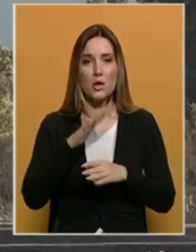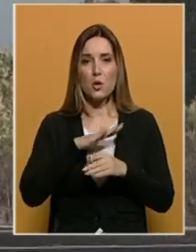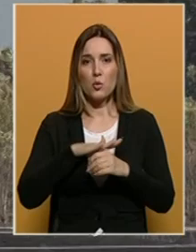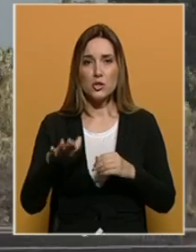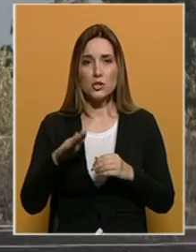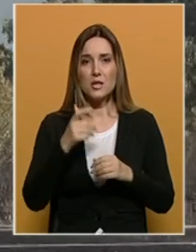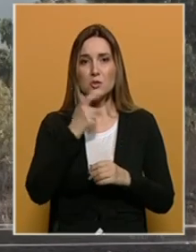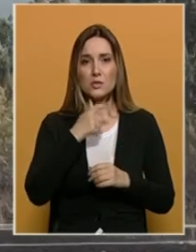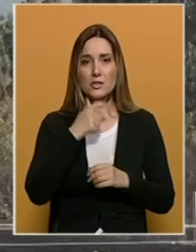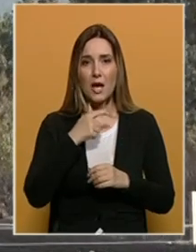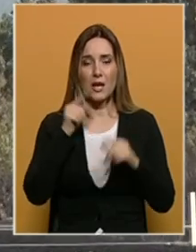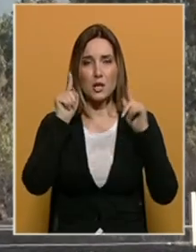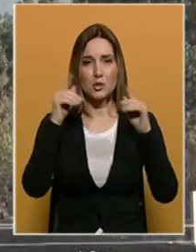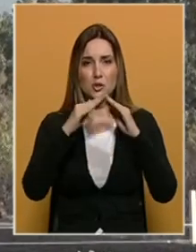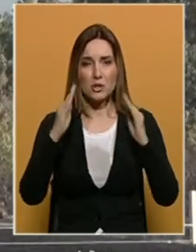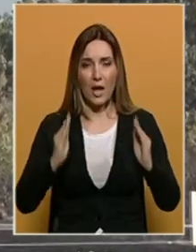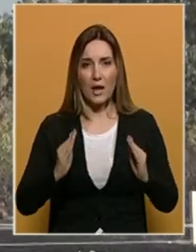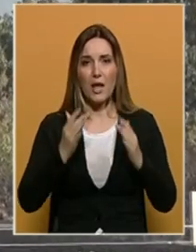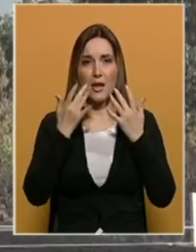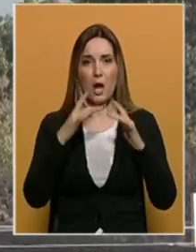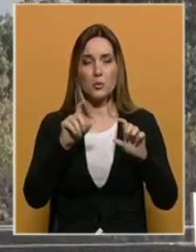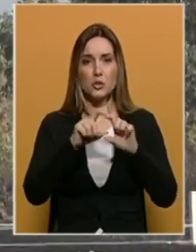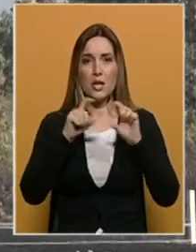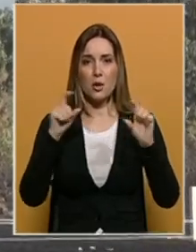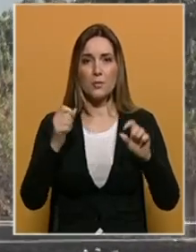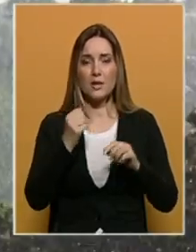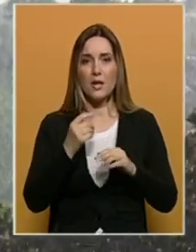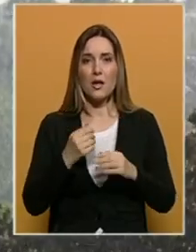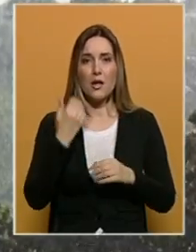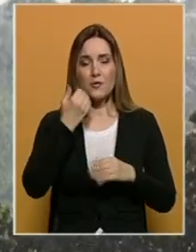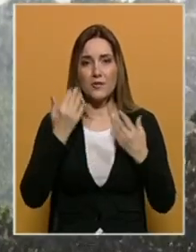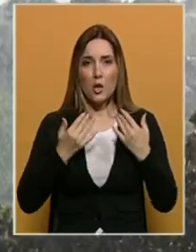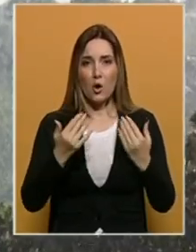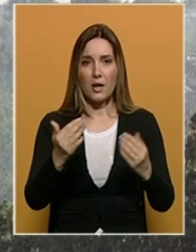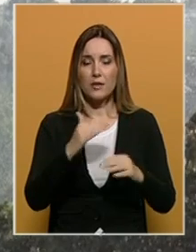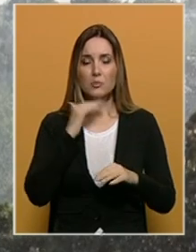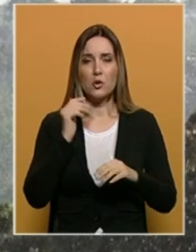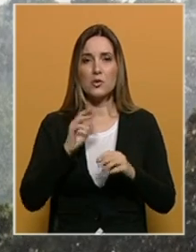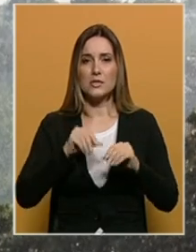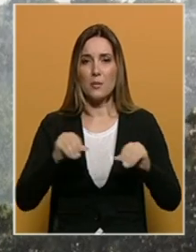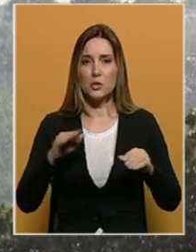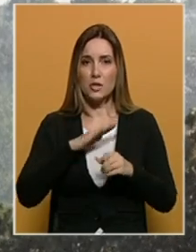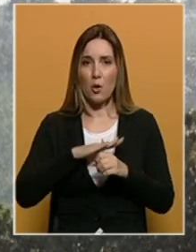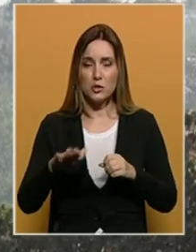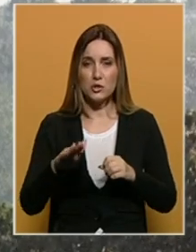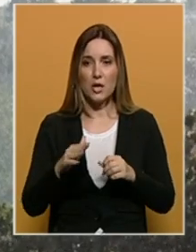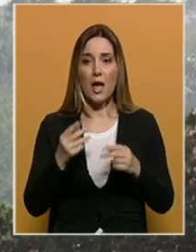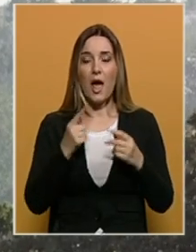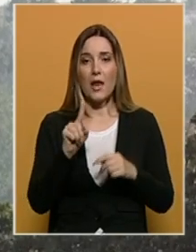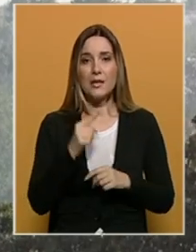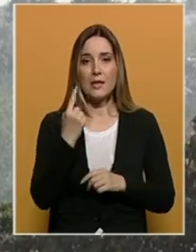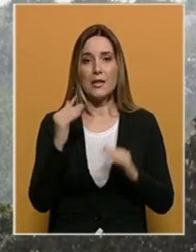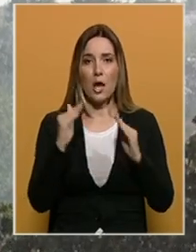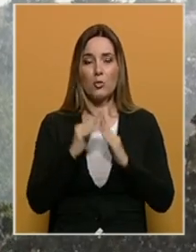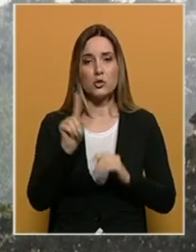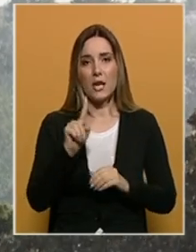neke stare štale, neki stari napušteni objekti, neki vinogradi, dosta zemljišta i uništene. Ono što je najvažnije, niti jedna kuće nije